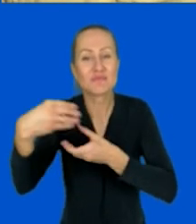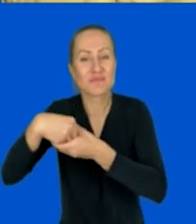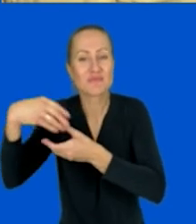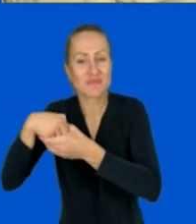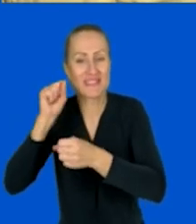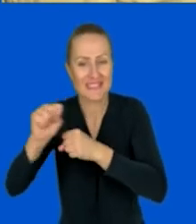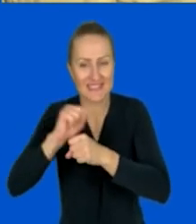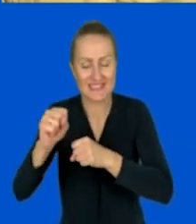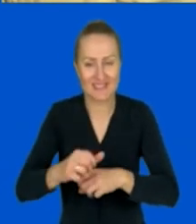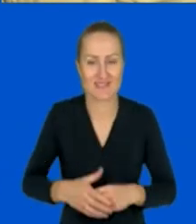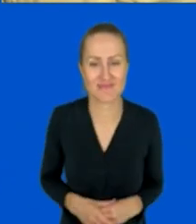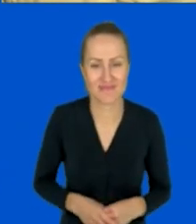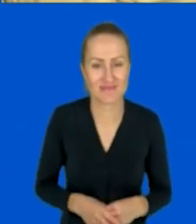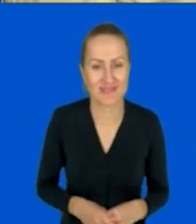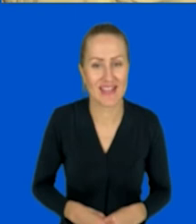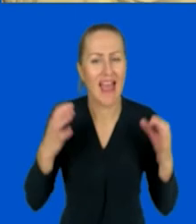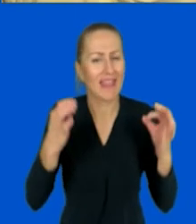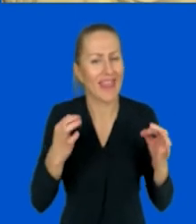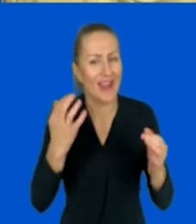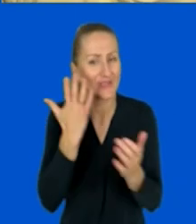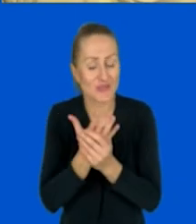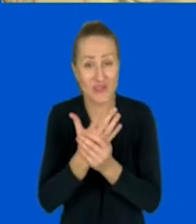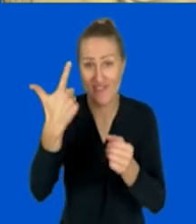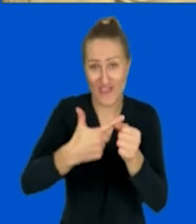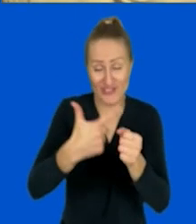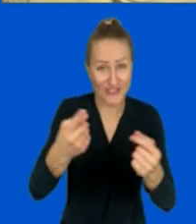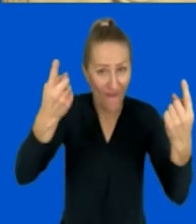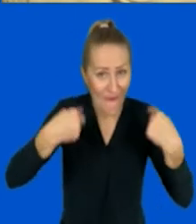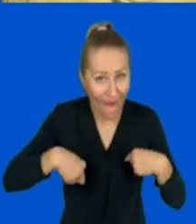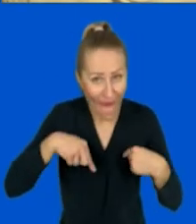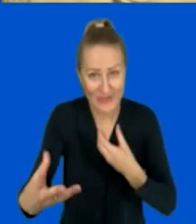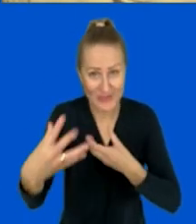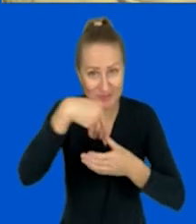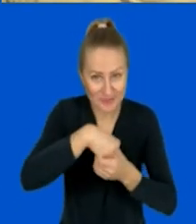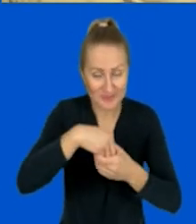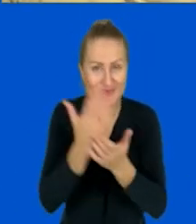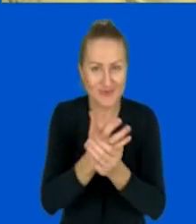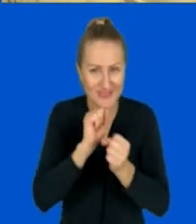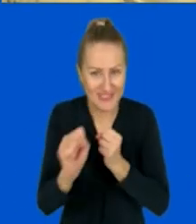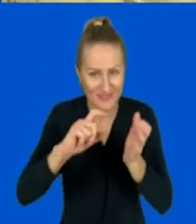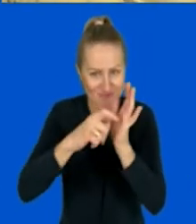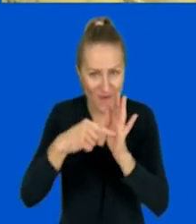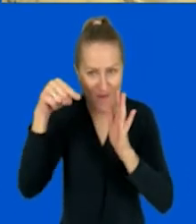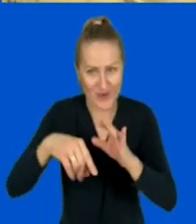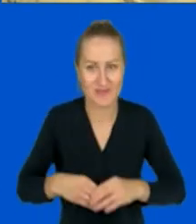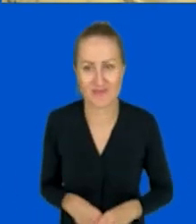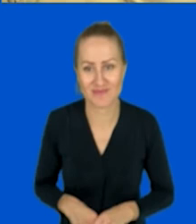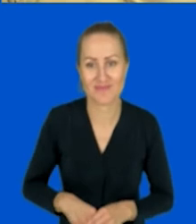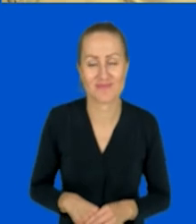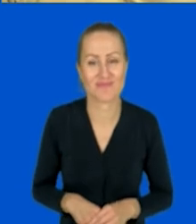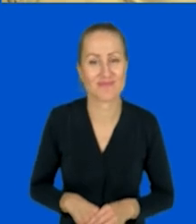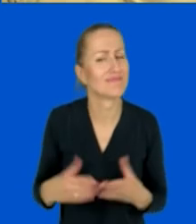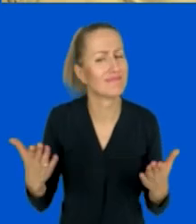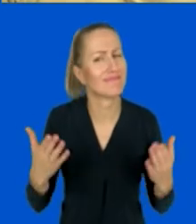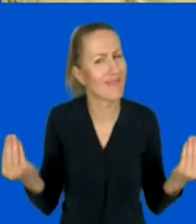dołączacie. W tym momencie mamy 20 osób w środku, w pokoju. Czy jeszcze